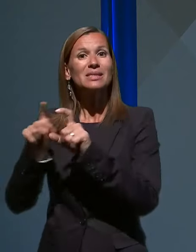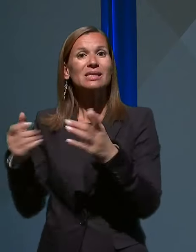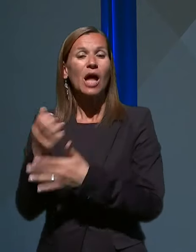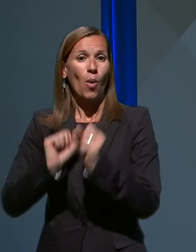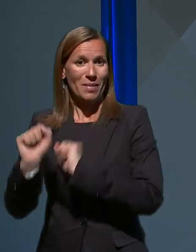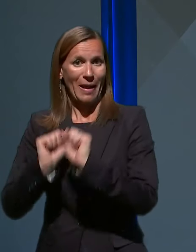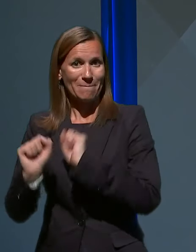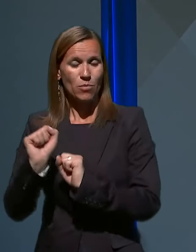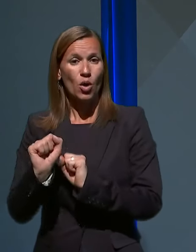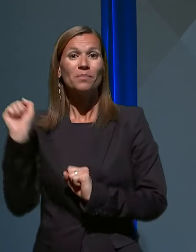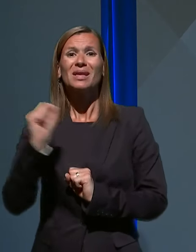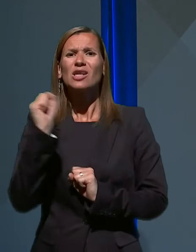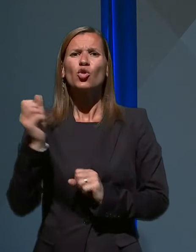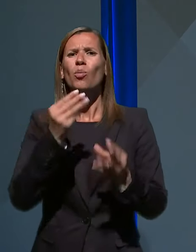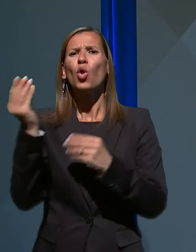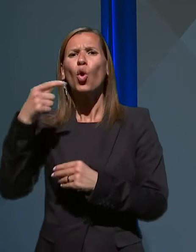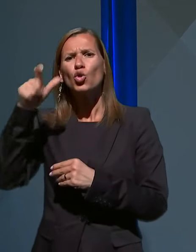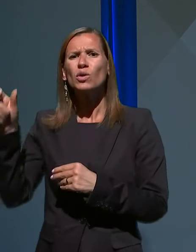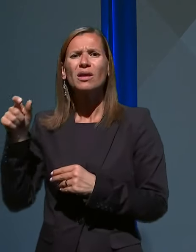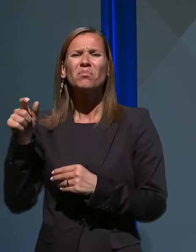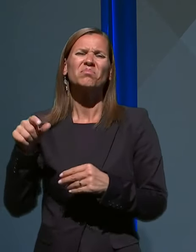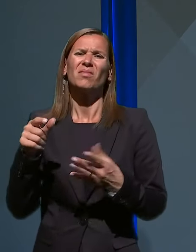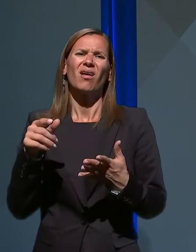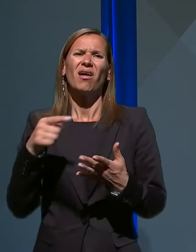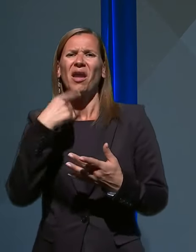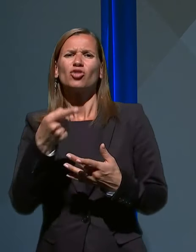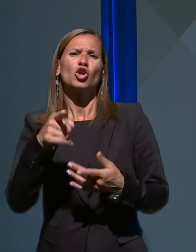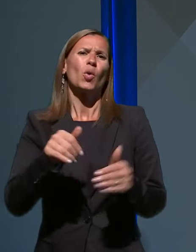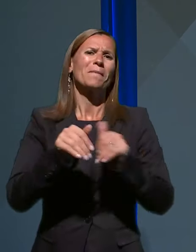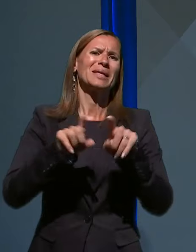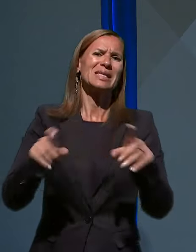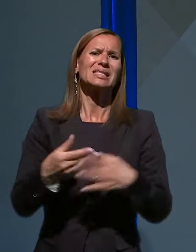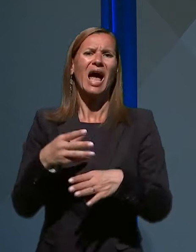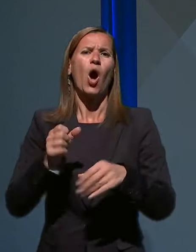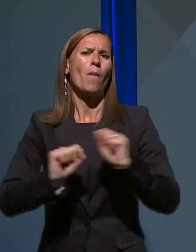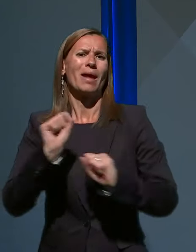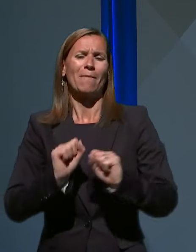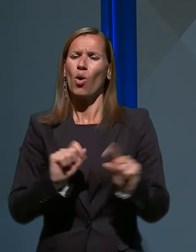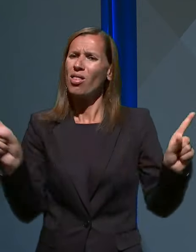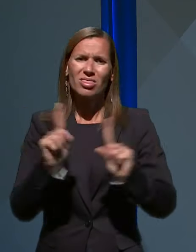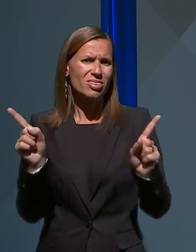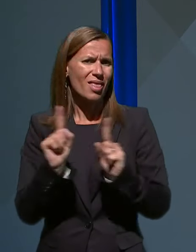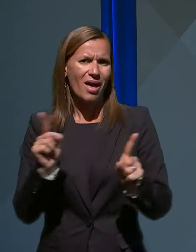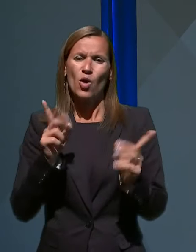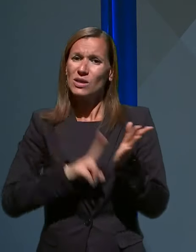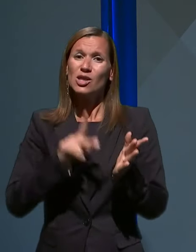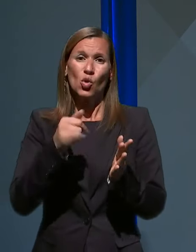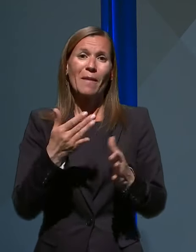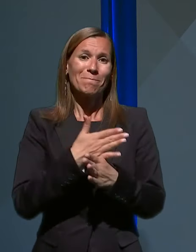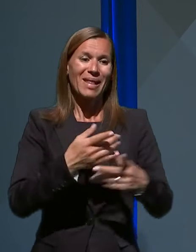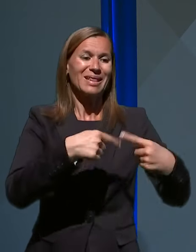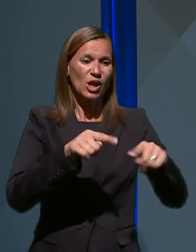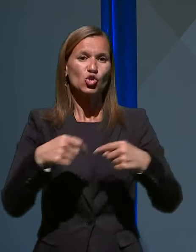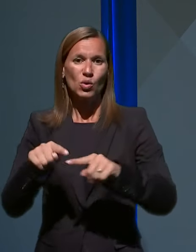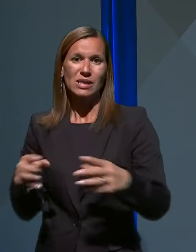tega veliko ljudi posplošuje, da gre tukaj za ministrstvo za obrambo, v resnici pa gre za medresorsko skupino.